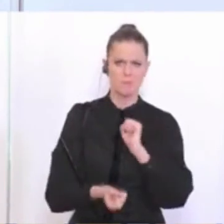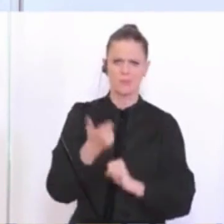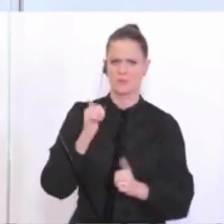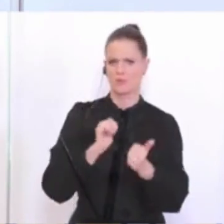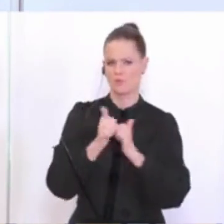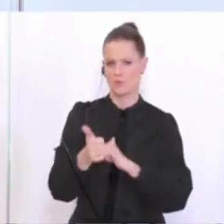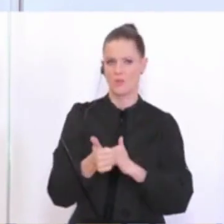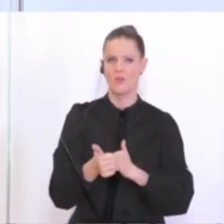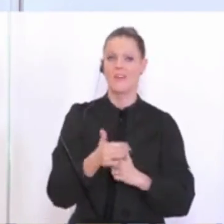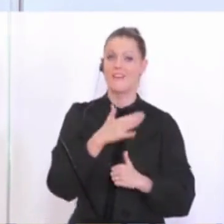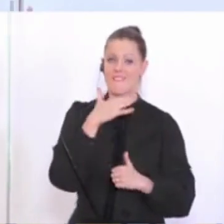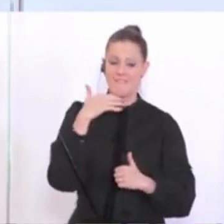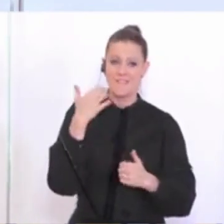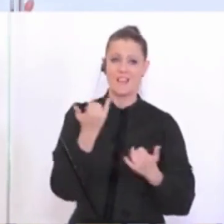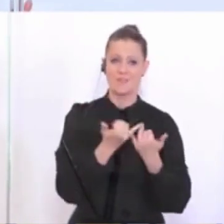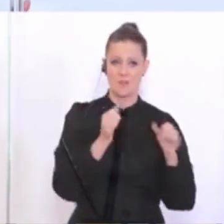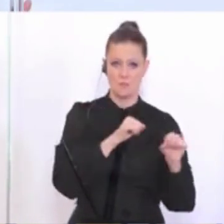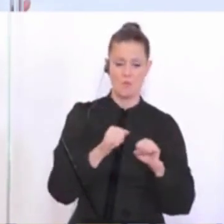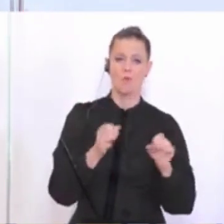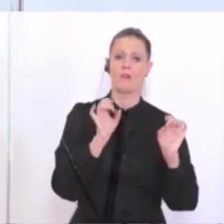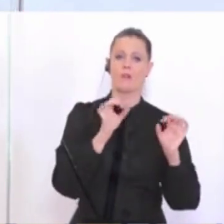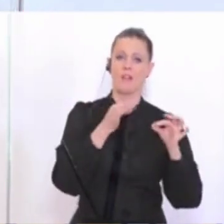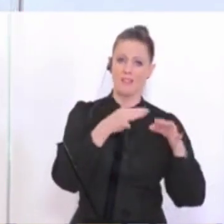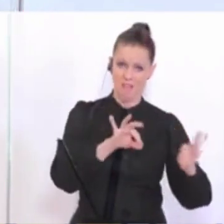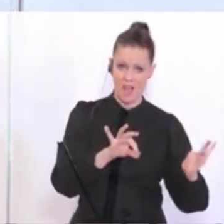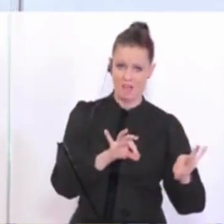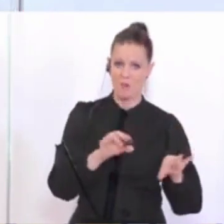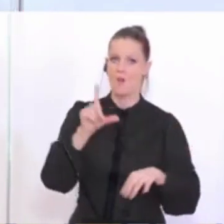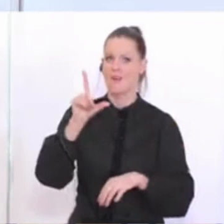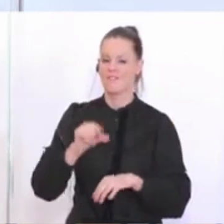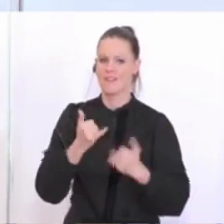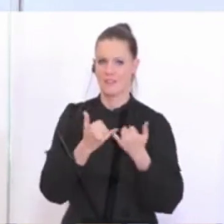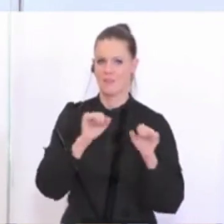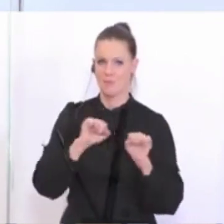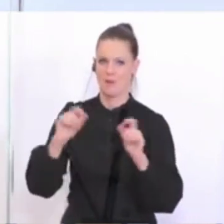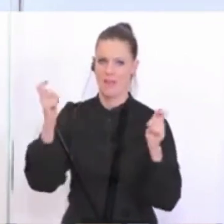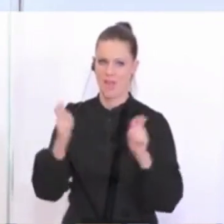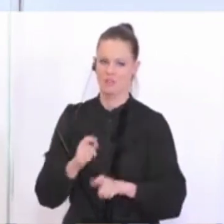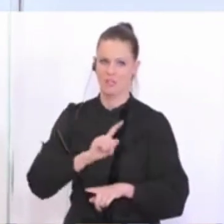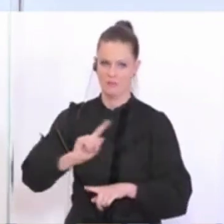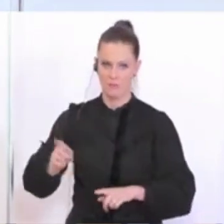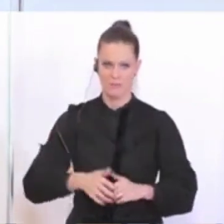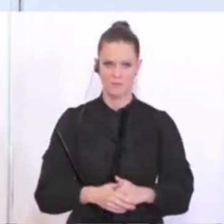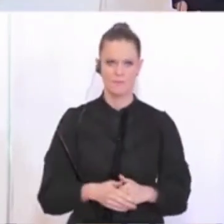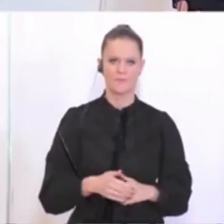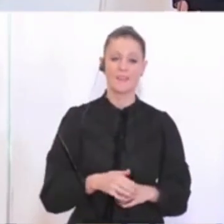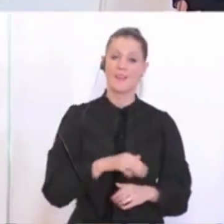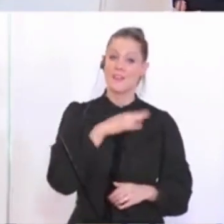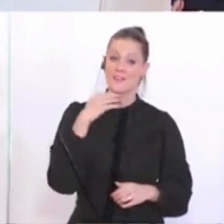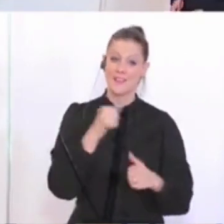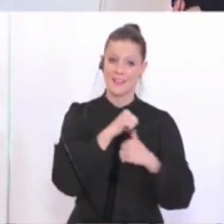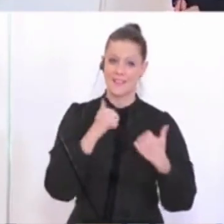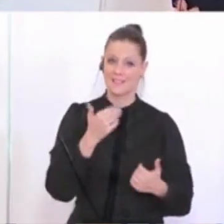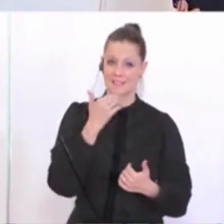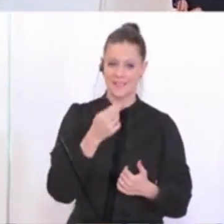So viel wie möglich zulassen und so wenig wie möglich einschränken und verbieten. Vielen herzlichen Dank,